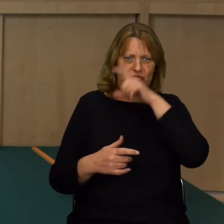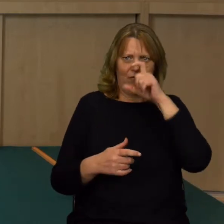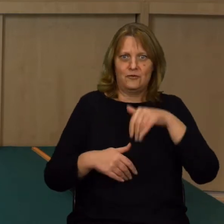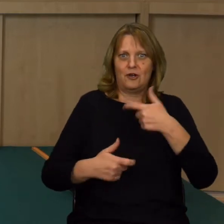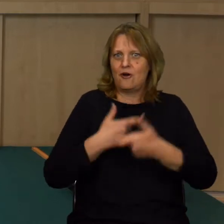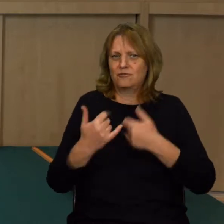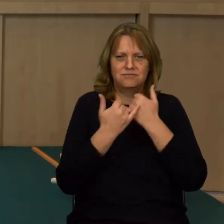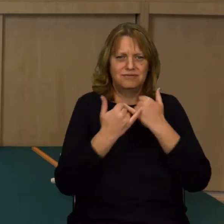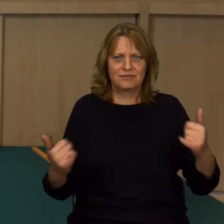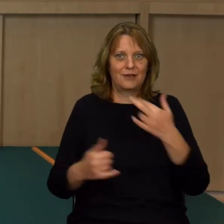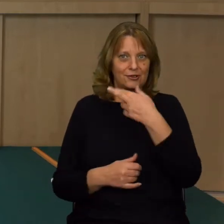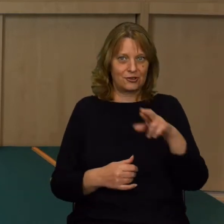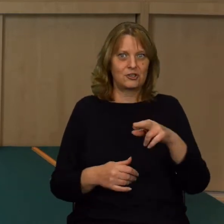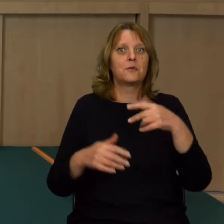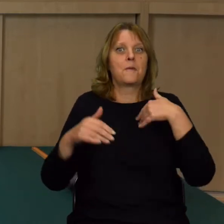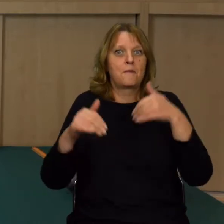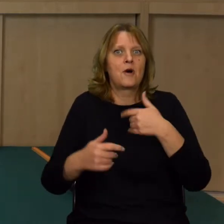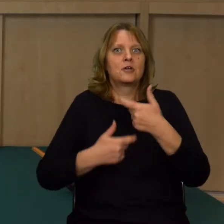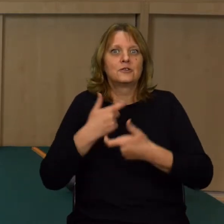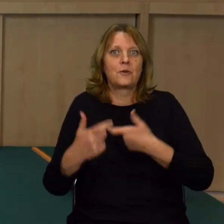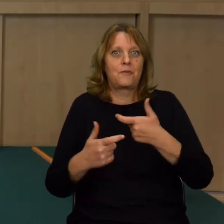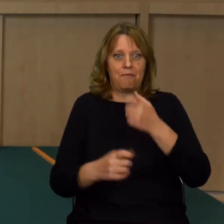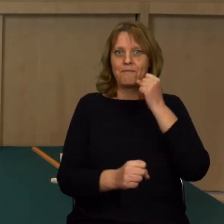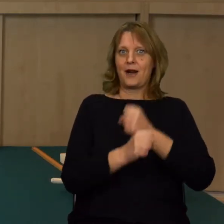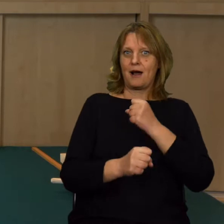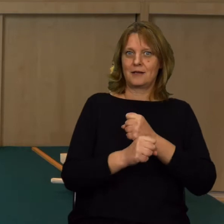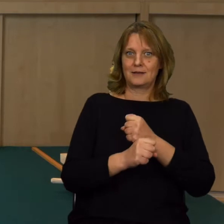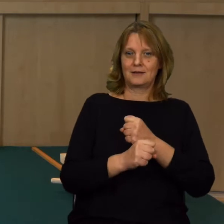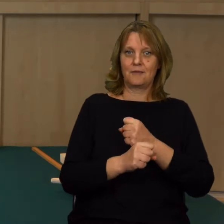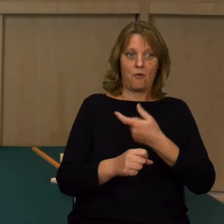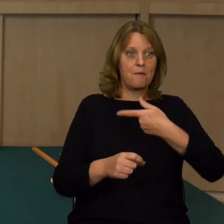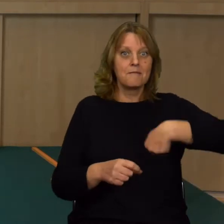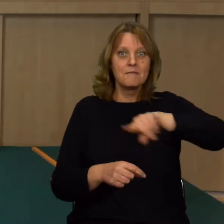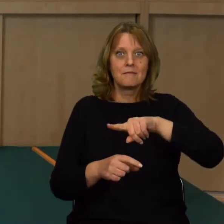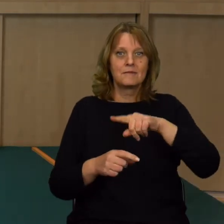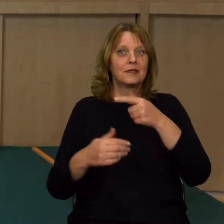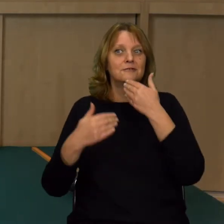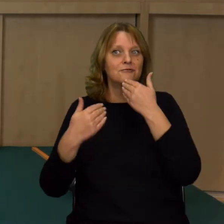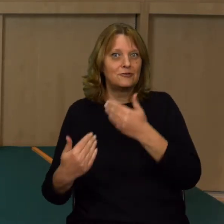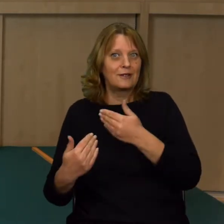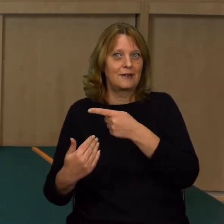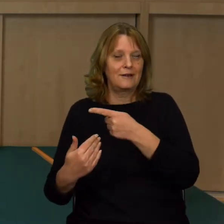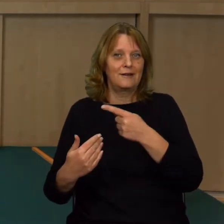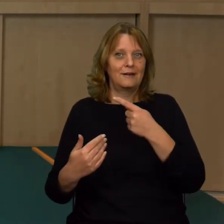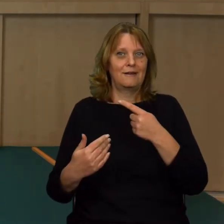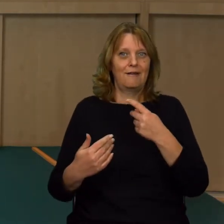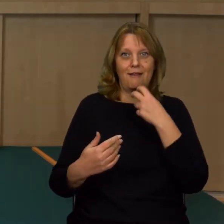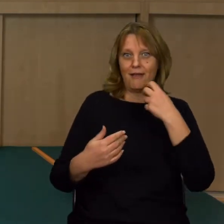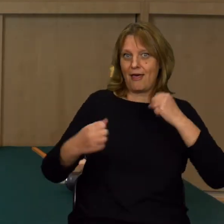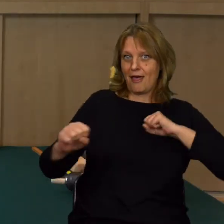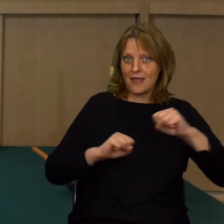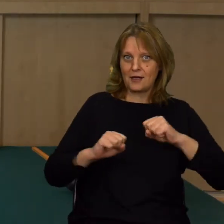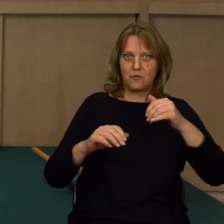czynności. I przede wszystkim, żeby wykonały jakąś pracę. Bo my możemy właśnie dzięki temu na przykład